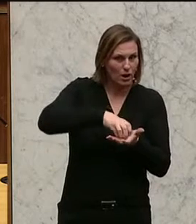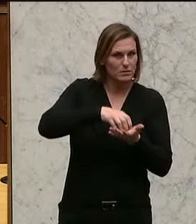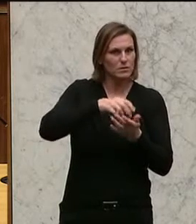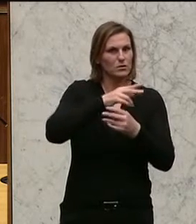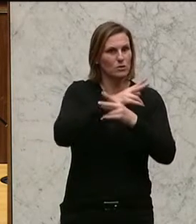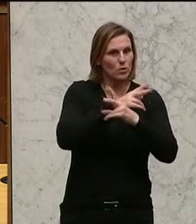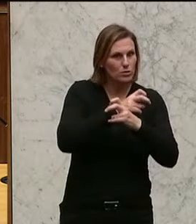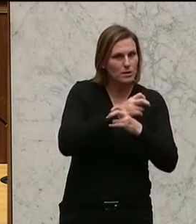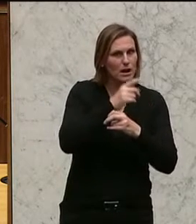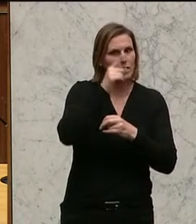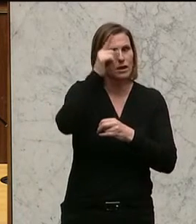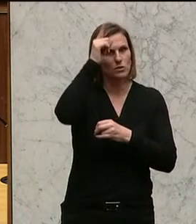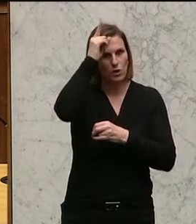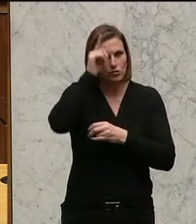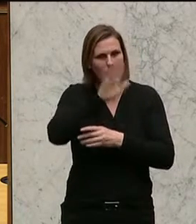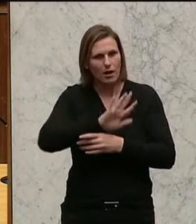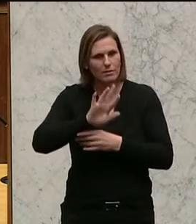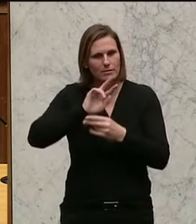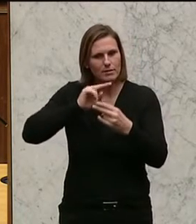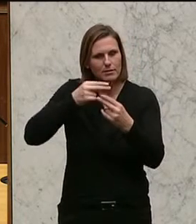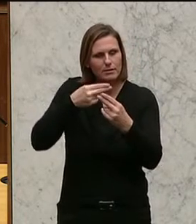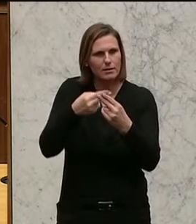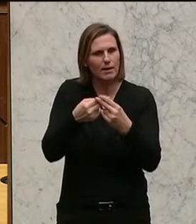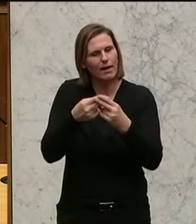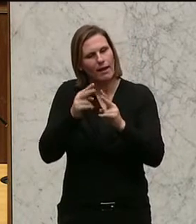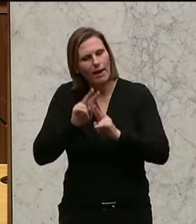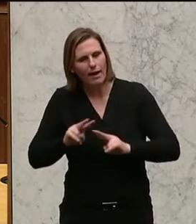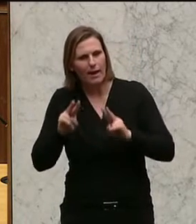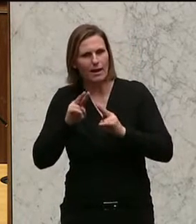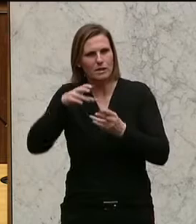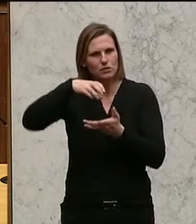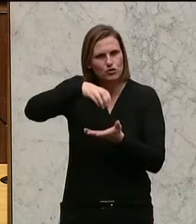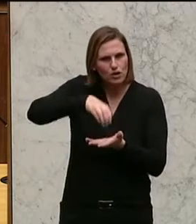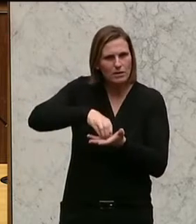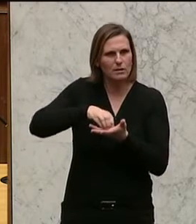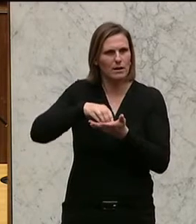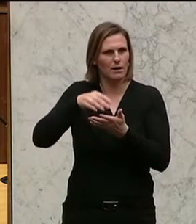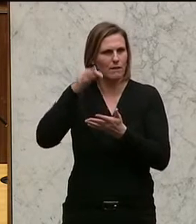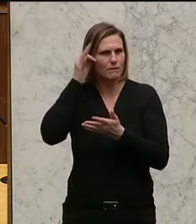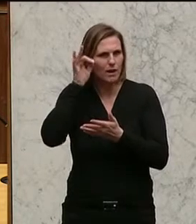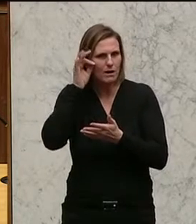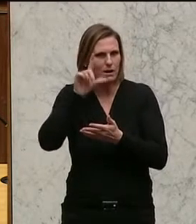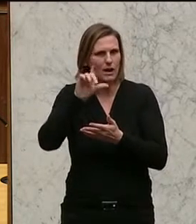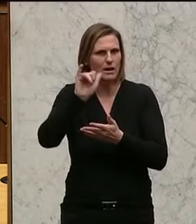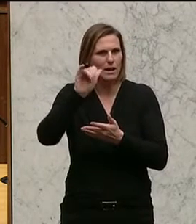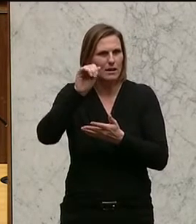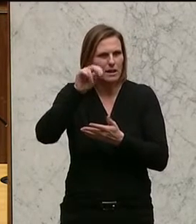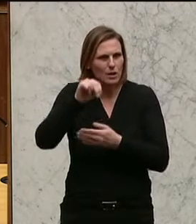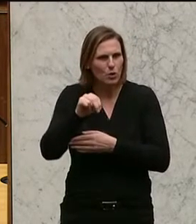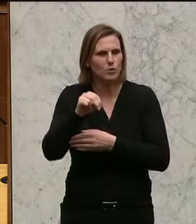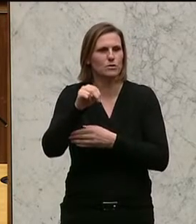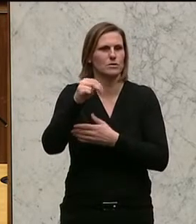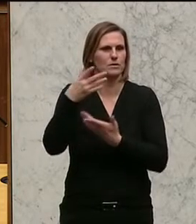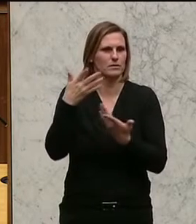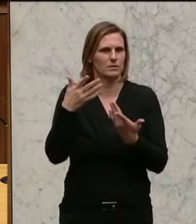Deutschland sich angleichen den Städten in Frankreich, sich angleichen Lyon, Grenoble, Lille, dem Norden